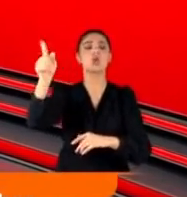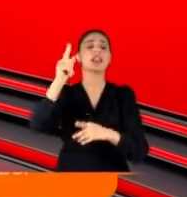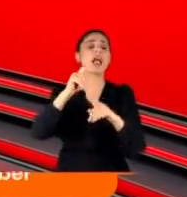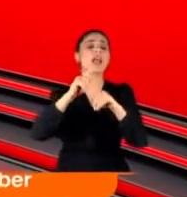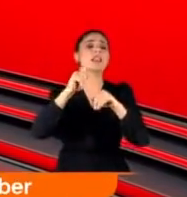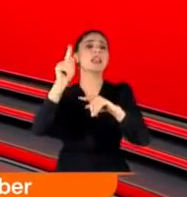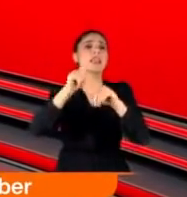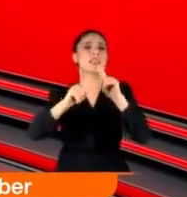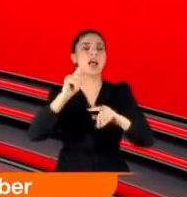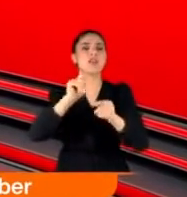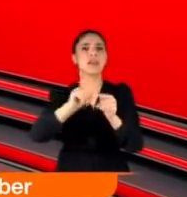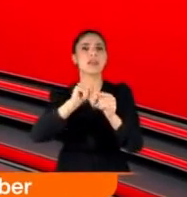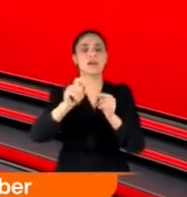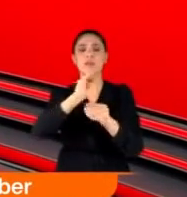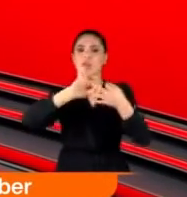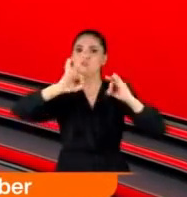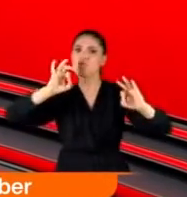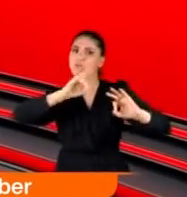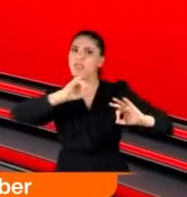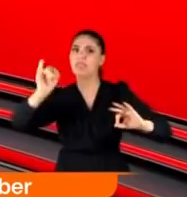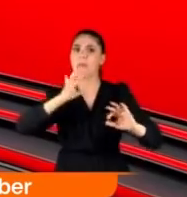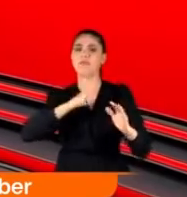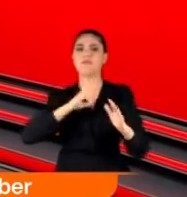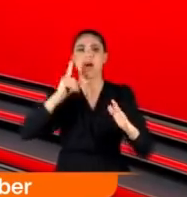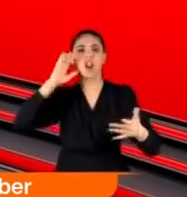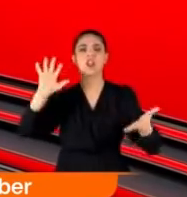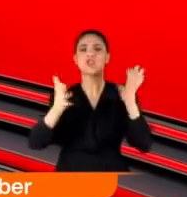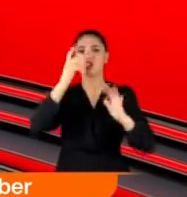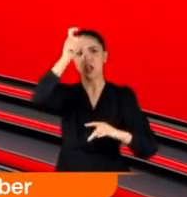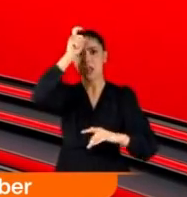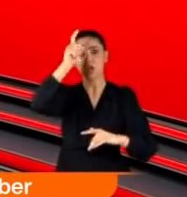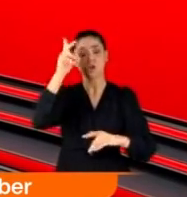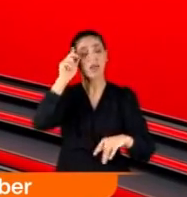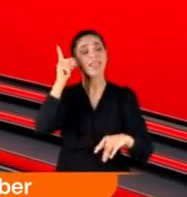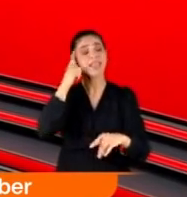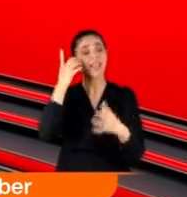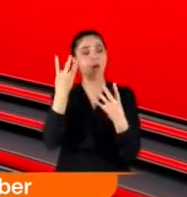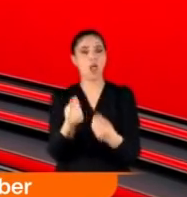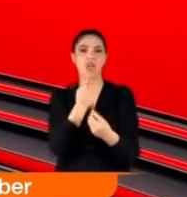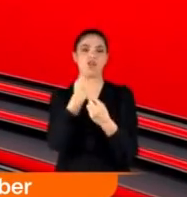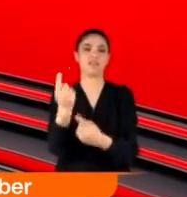Kıbrıs açıklamalarına, sözlerine çok tepkiliydi. Çılgın Türkleri tanıyacaksınız dedi.